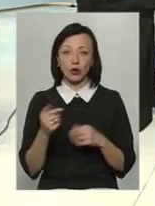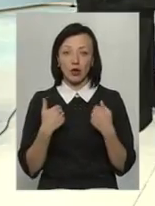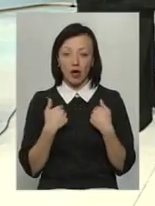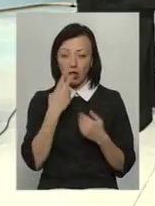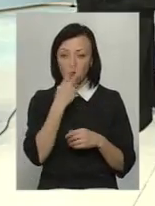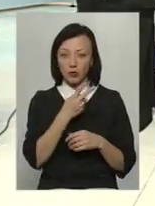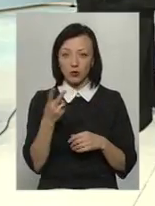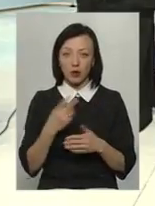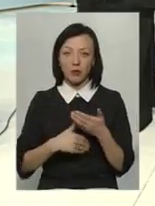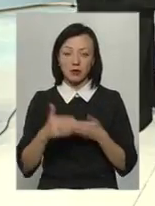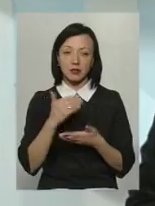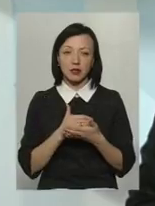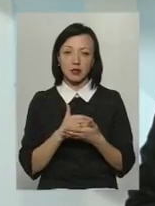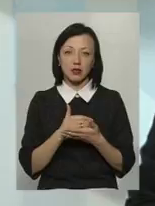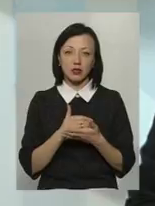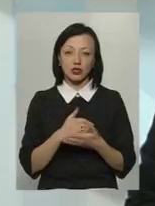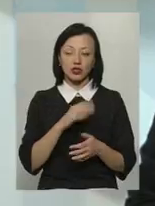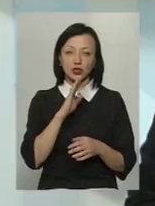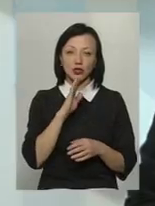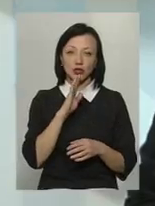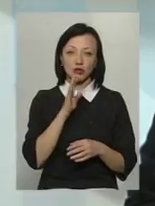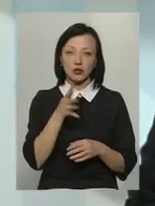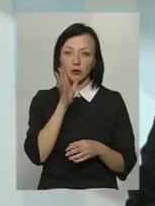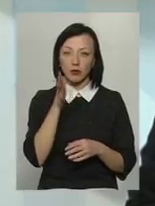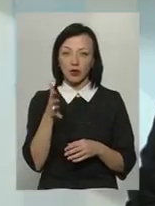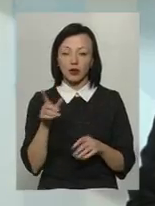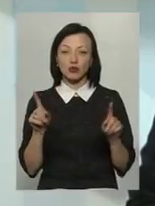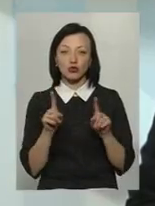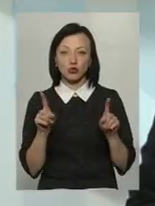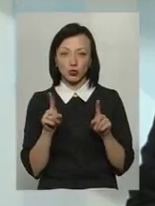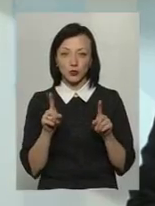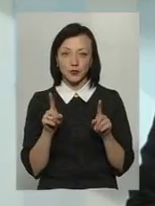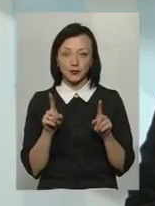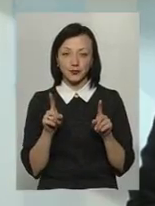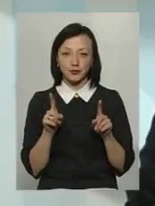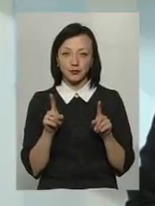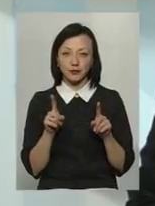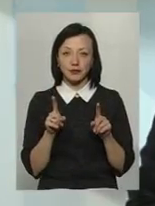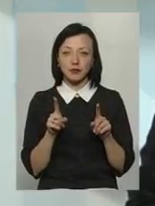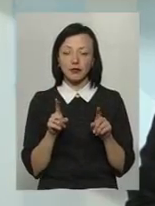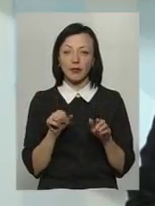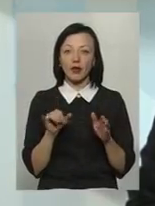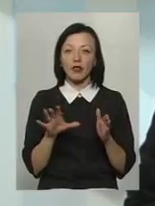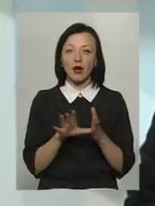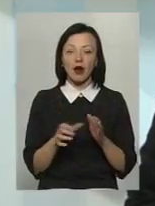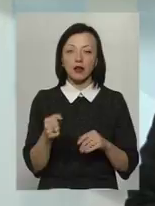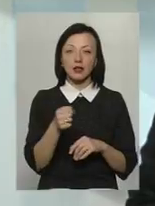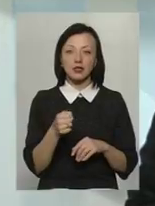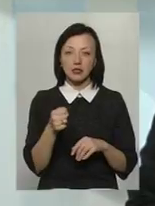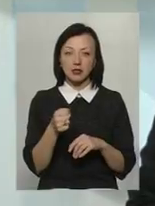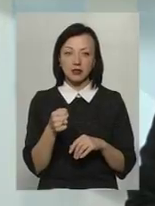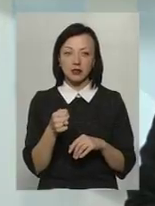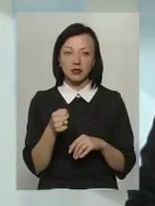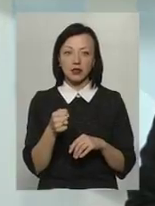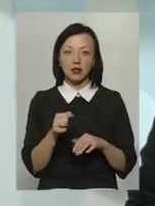наблюдаю останні 4-5 років. Тобто, поскільки енергоносителі росли,